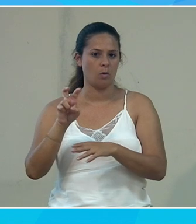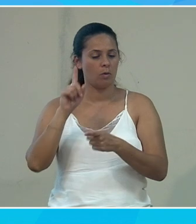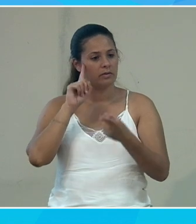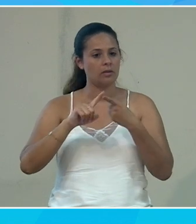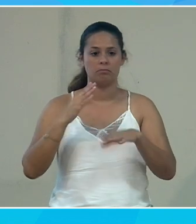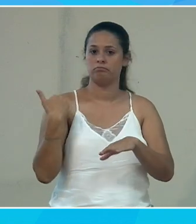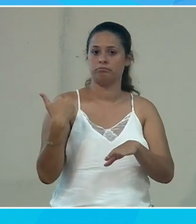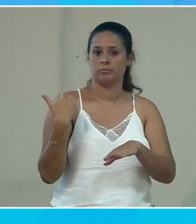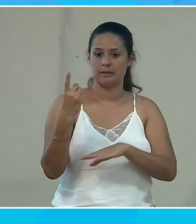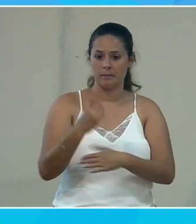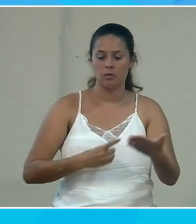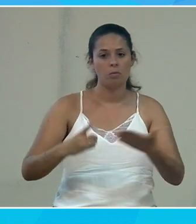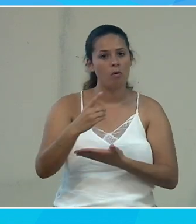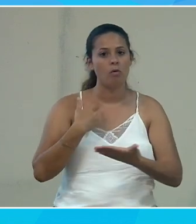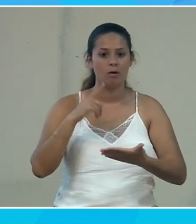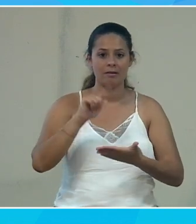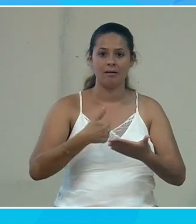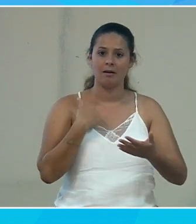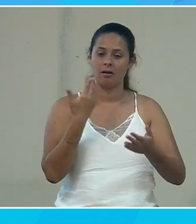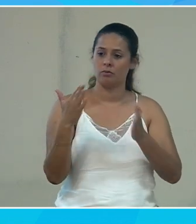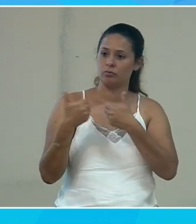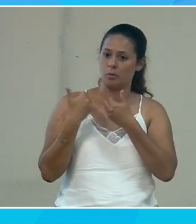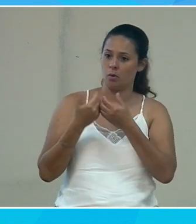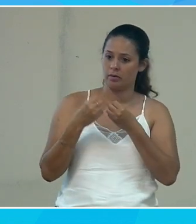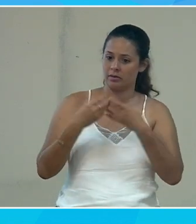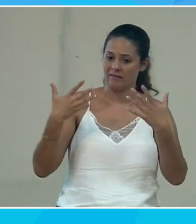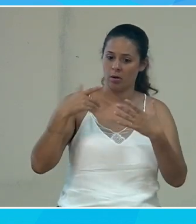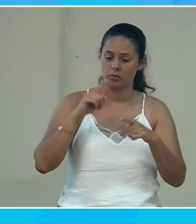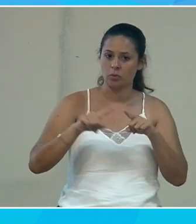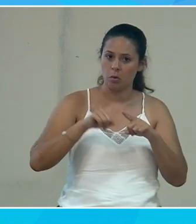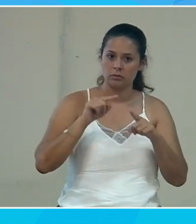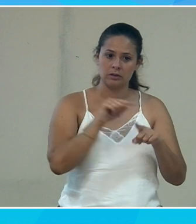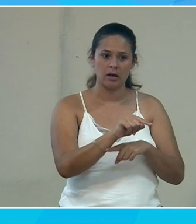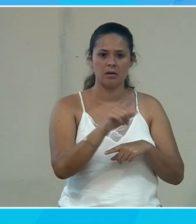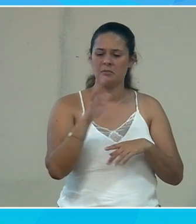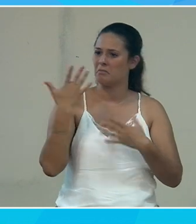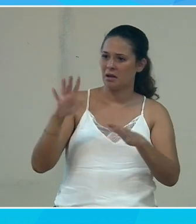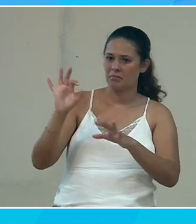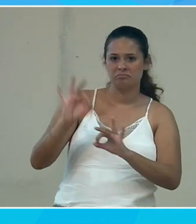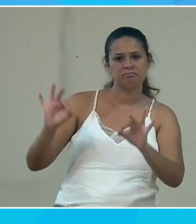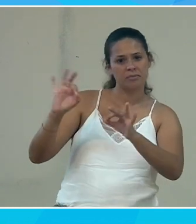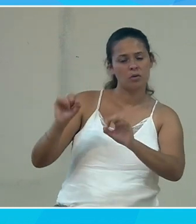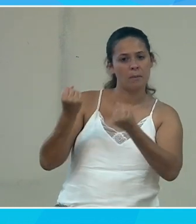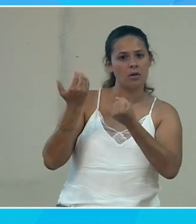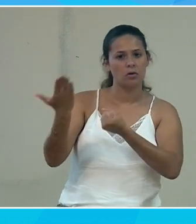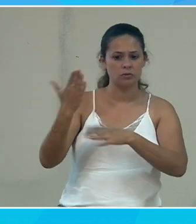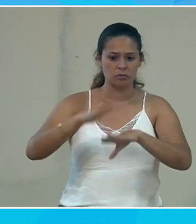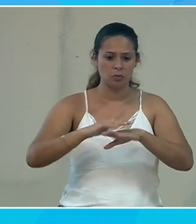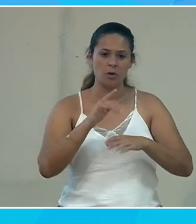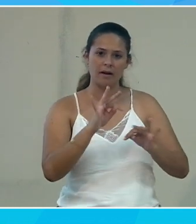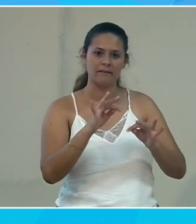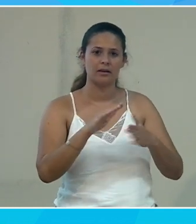par le département qui m'a dit ben moi j'ai demandé à un fournisseur de me développer quelque chose il n'a pas les compétences en fait sur le sujet